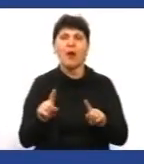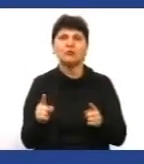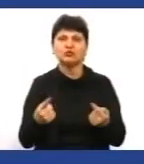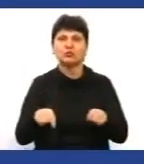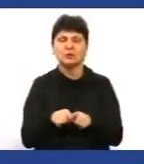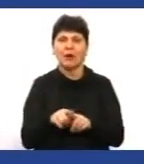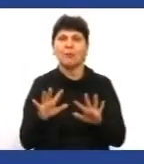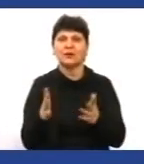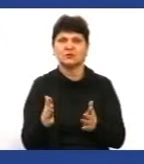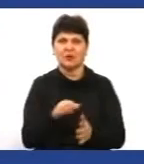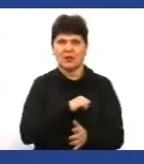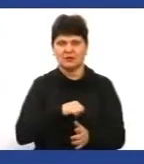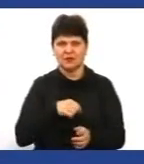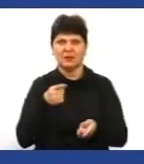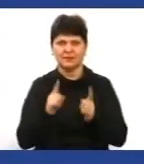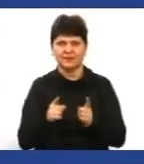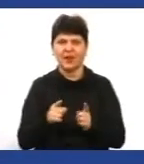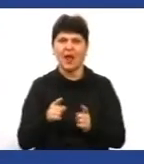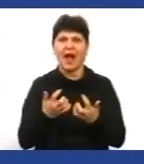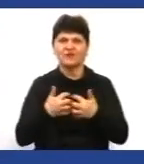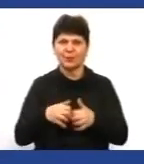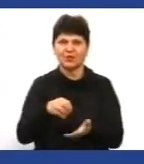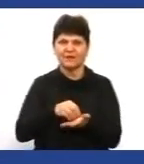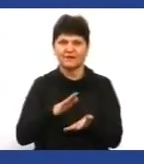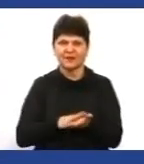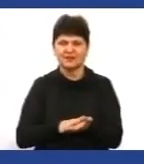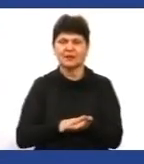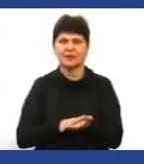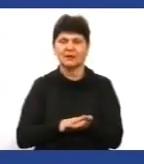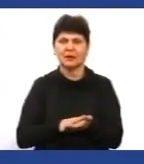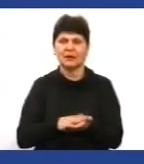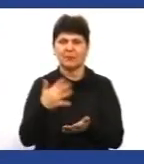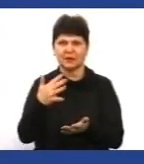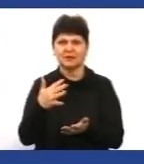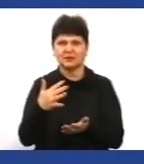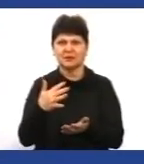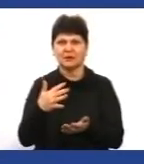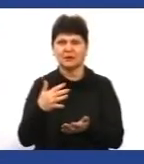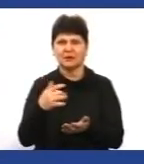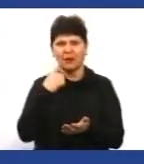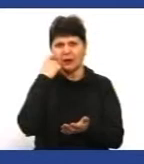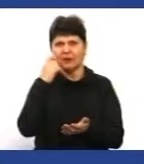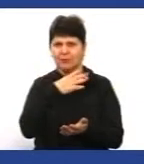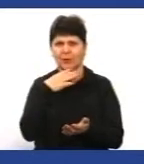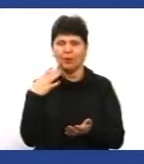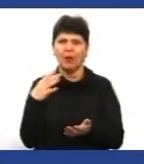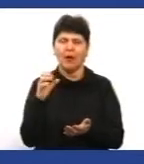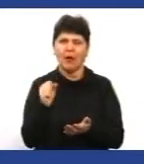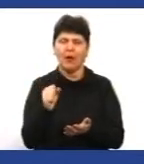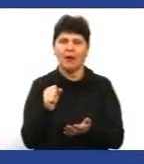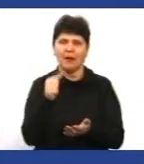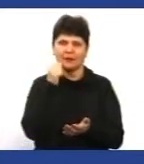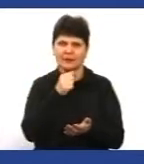На самом-то деле, від історія автоматичної фіксування вже насчитується не один десяток лет. А в наше время, коли рівень бюджетизицій сильно